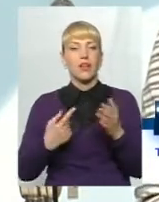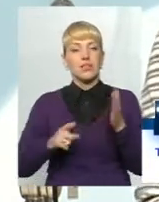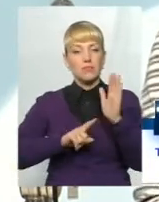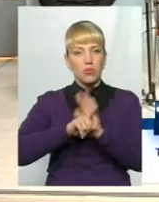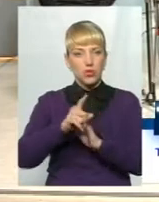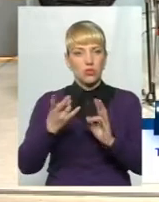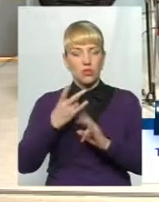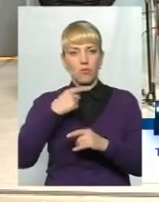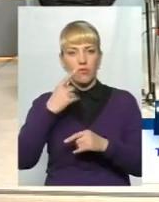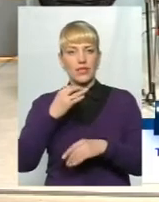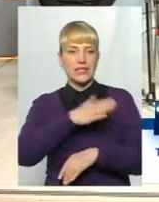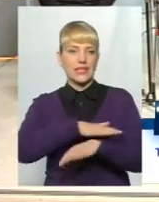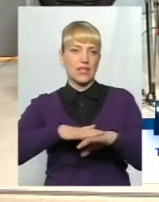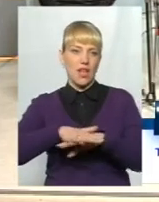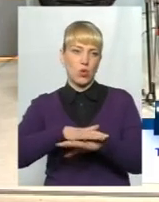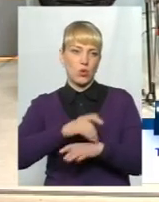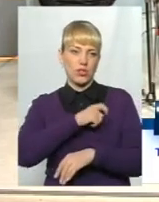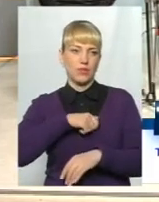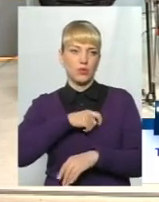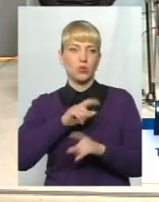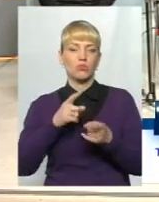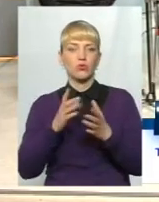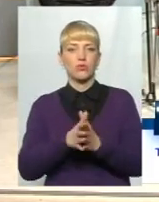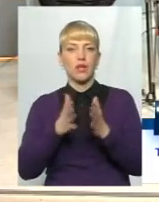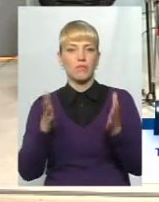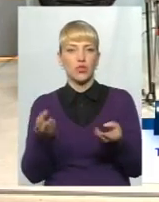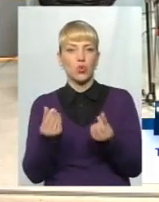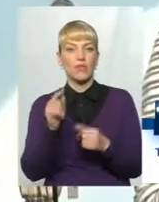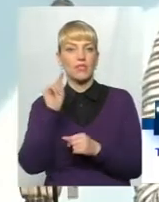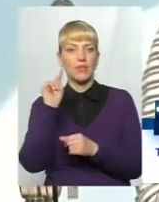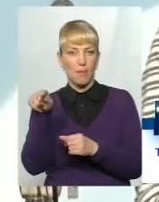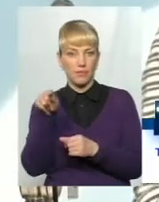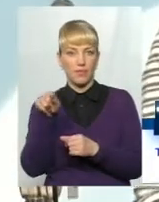із народних депутатів, можна так сказати. Тому що найбільше готівки там.